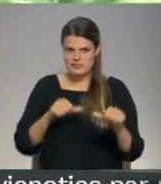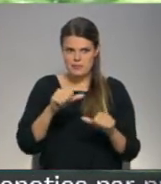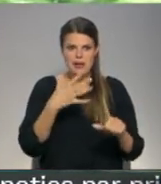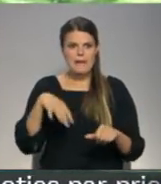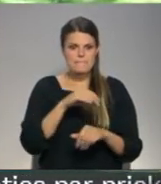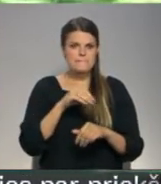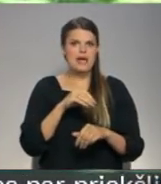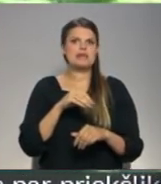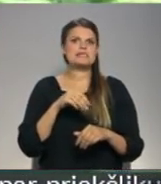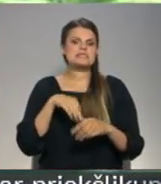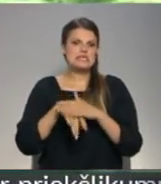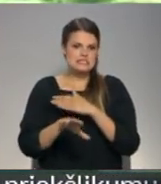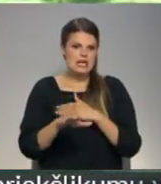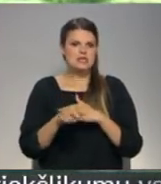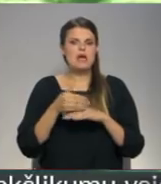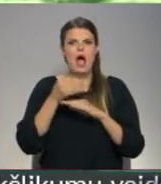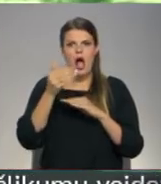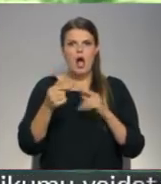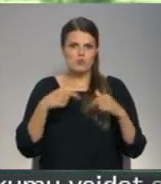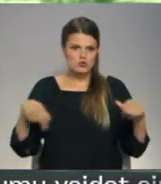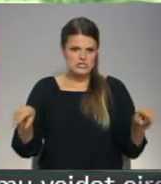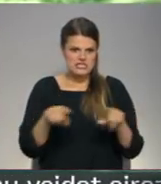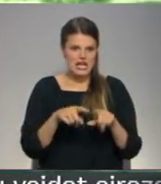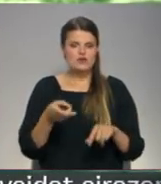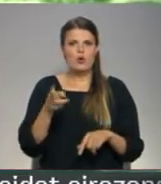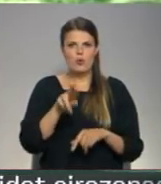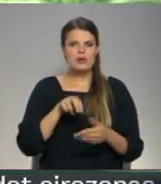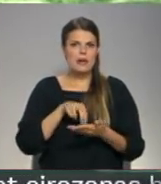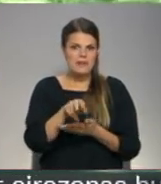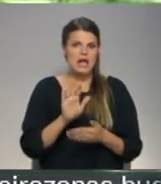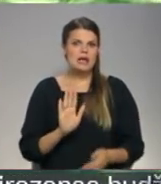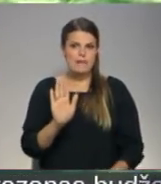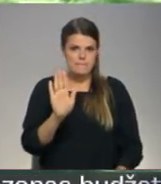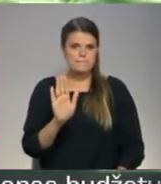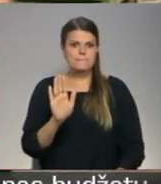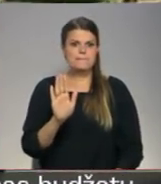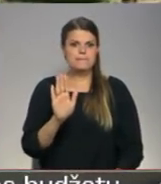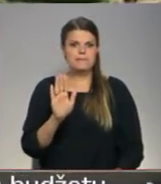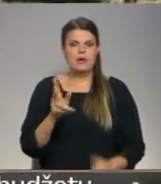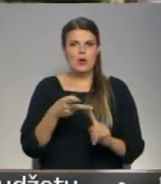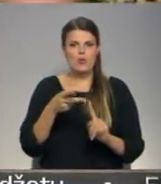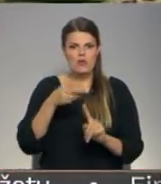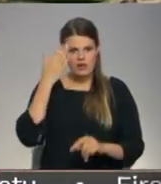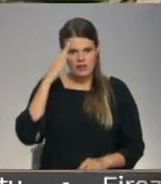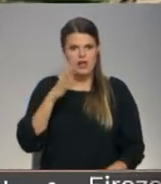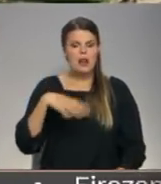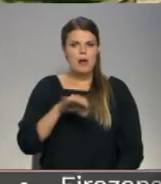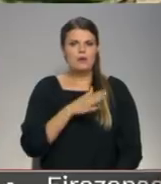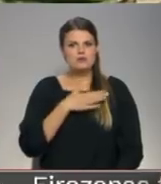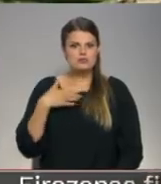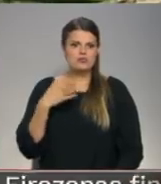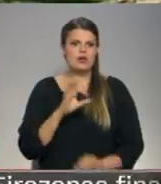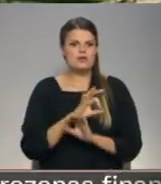mēs iznācām ārpus teritorijas un piegājām pie otru dēlu. Mēs ļoti jau